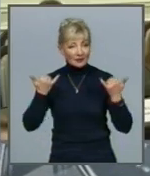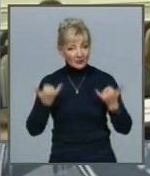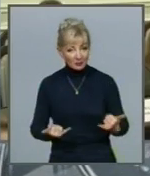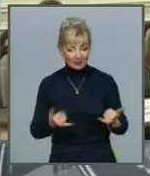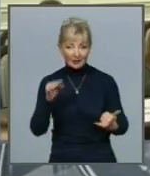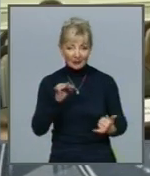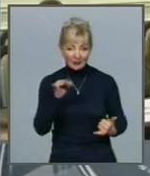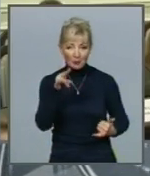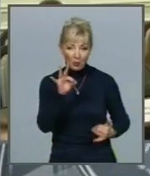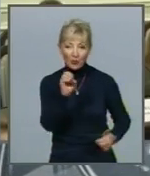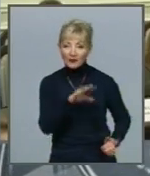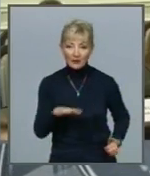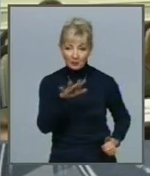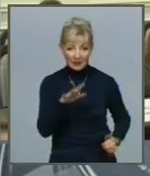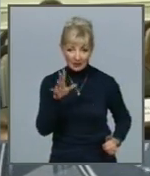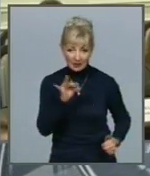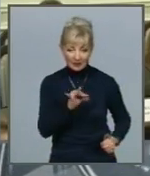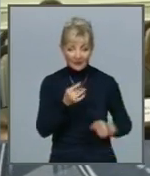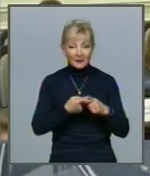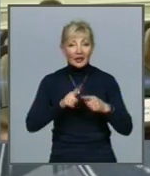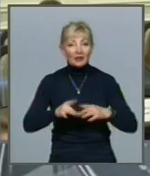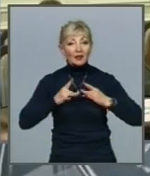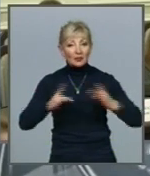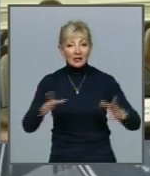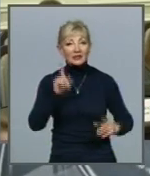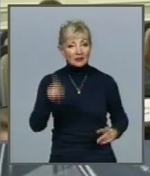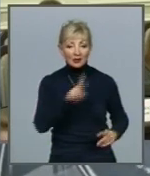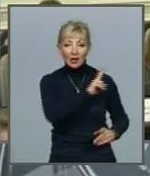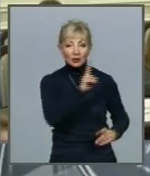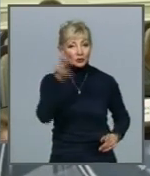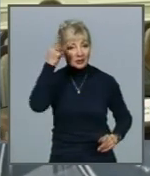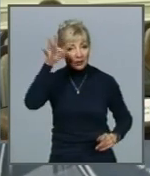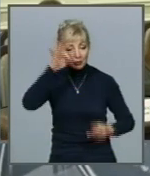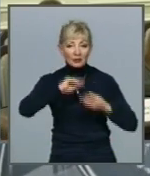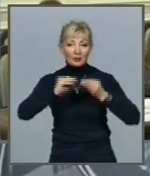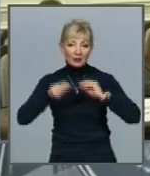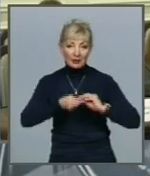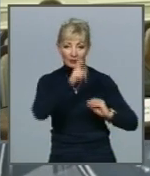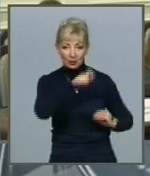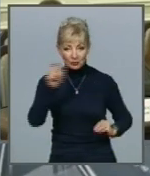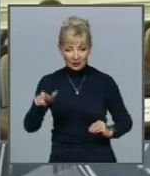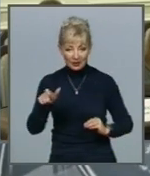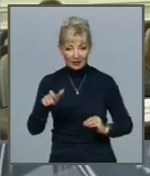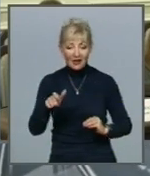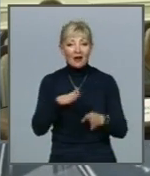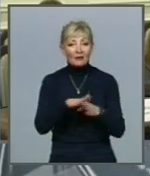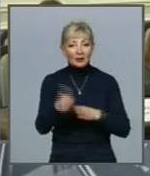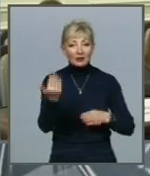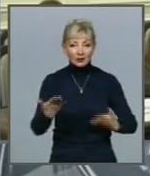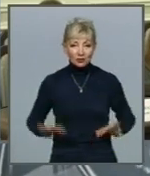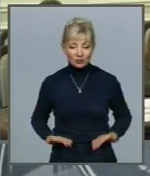поєвропейськи Це свято тих, хто опікується проблемами городян, робить їхнє життя